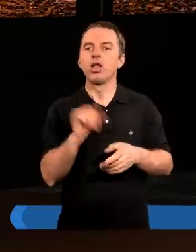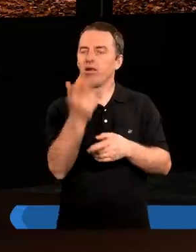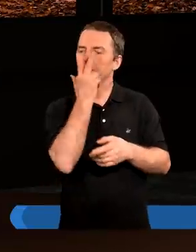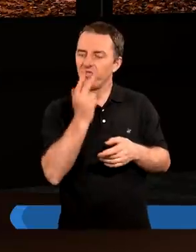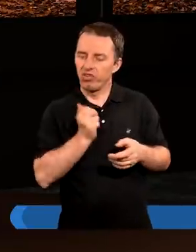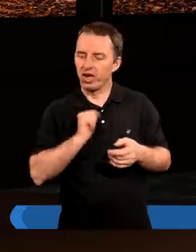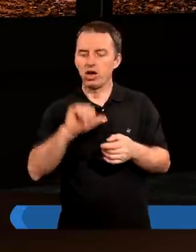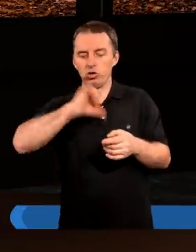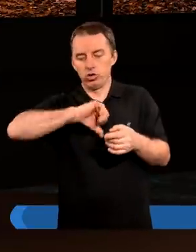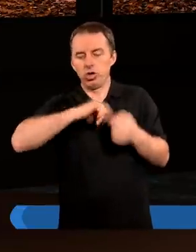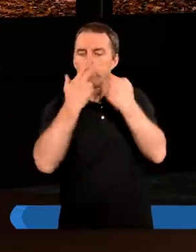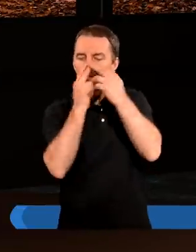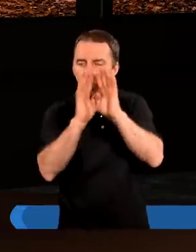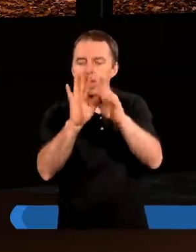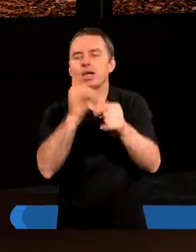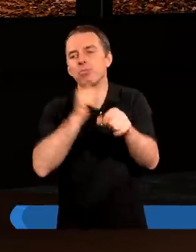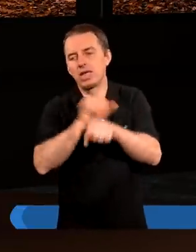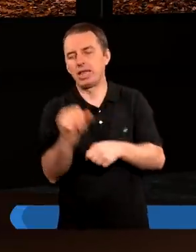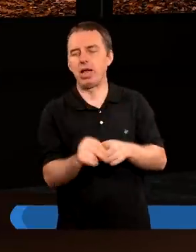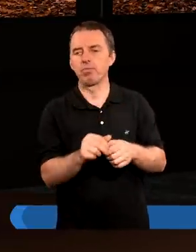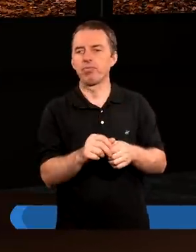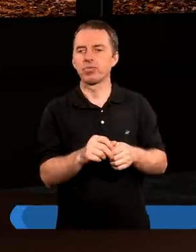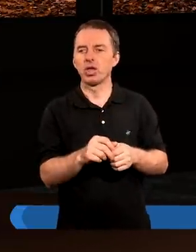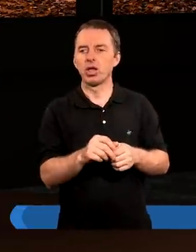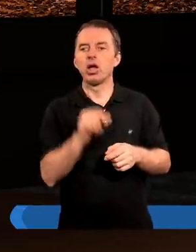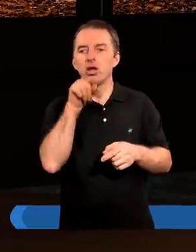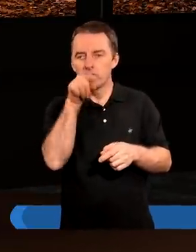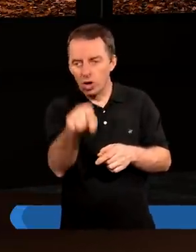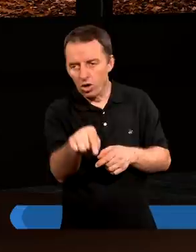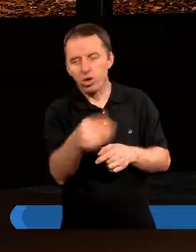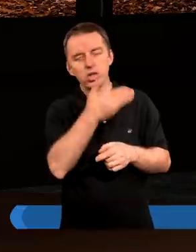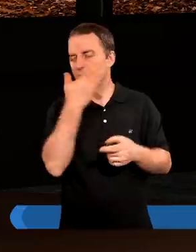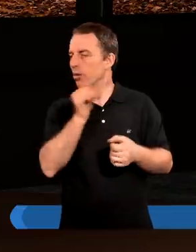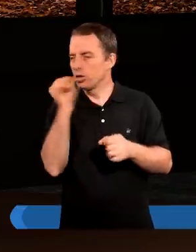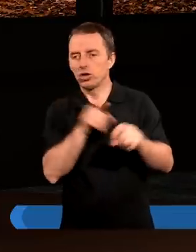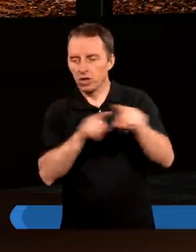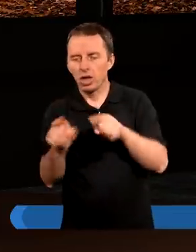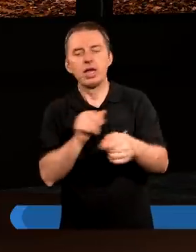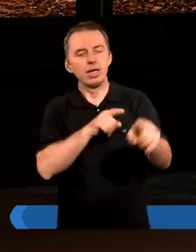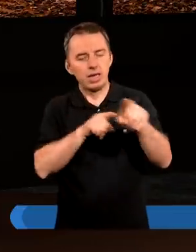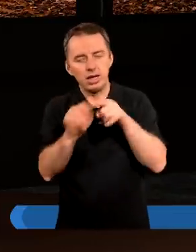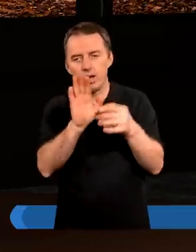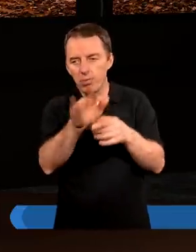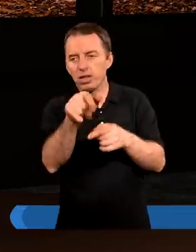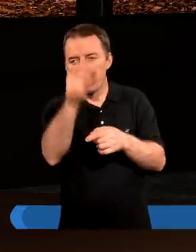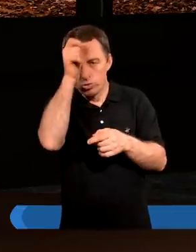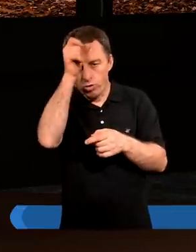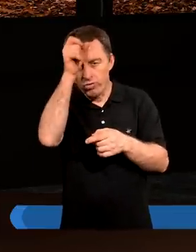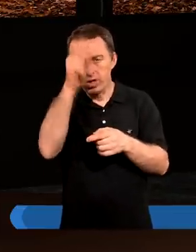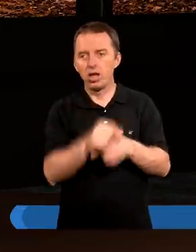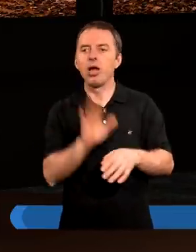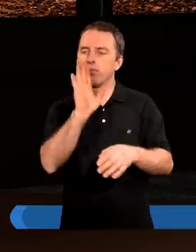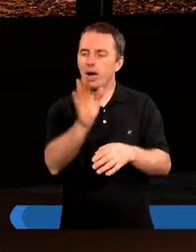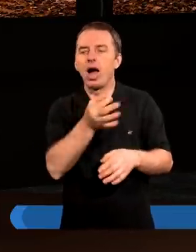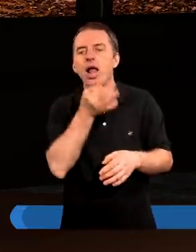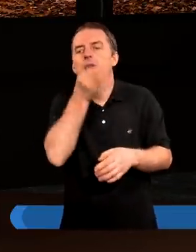wyrażeniem samego siebie, nie? I to akurat nie ma tu znaczenia. Znaczenie ma to, czy ten człowiek, to ja może